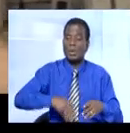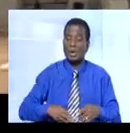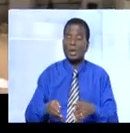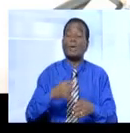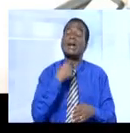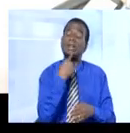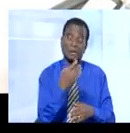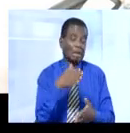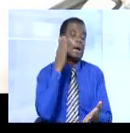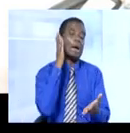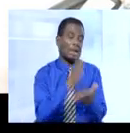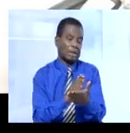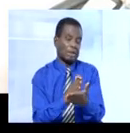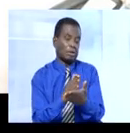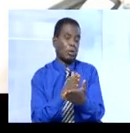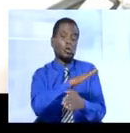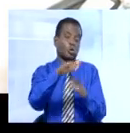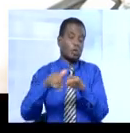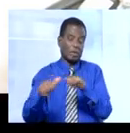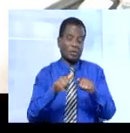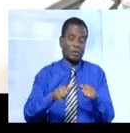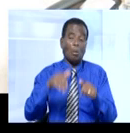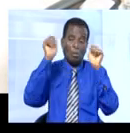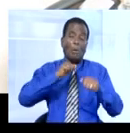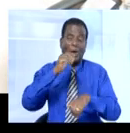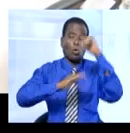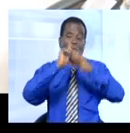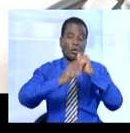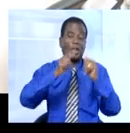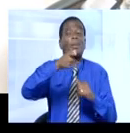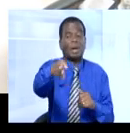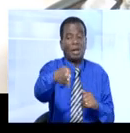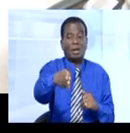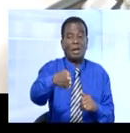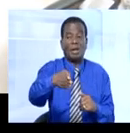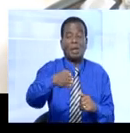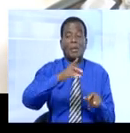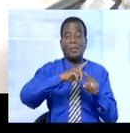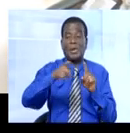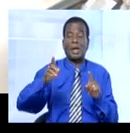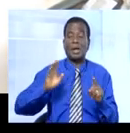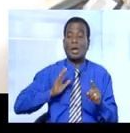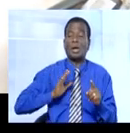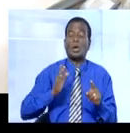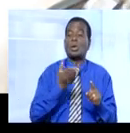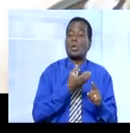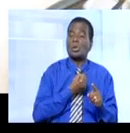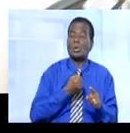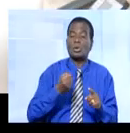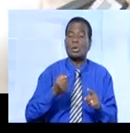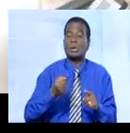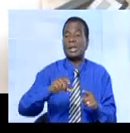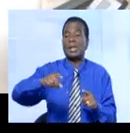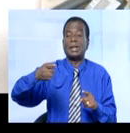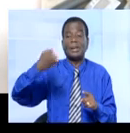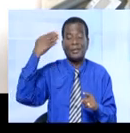toute activité là-bas et que cet espace ne devait pas être construit mais nos prédécesseurs avaient déjà délivré le permis de construire le